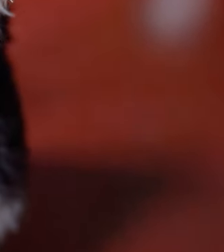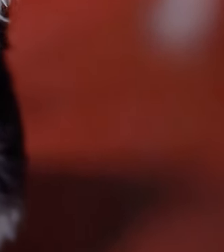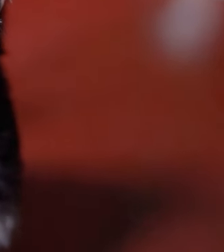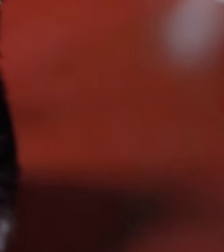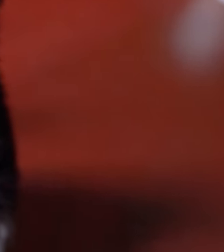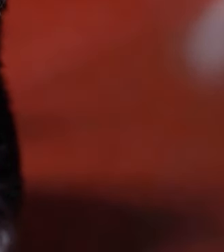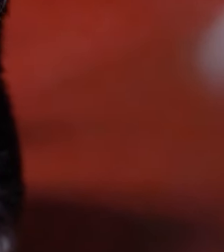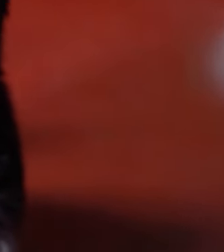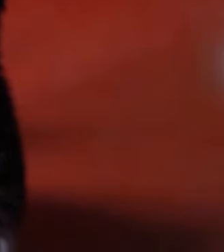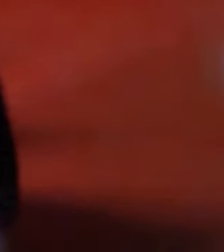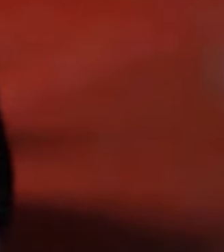Пишемо разом.